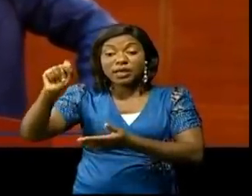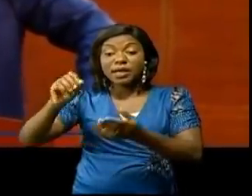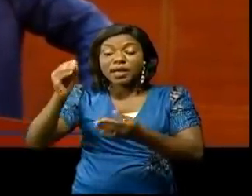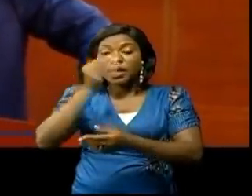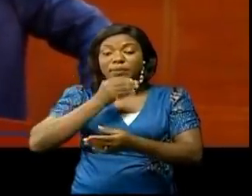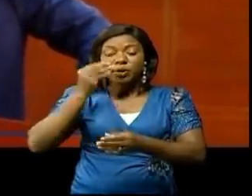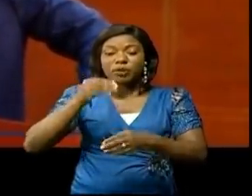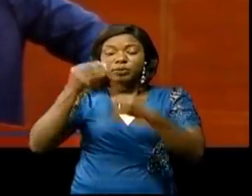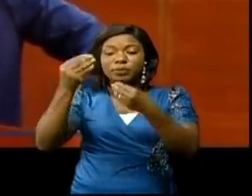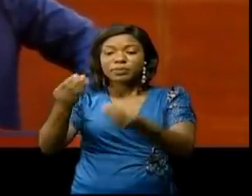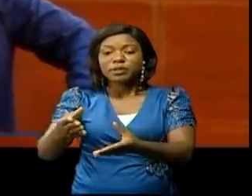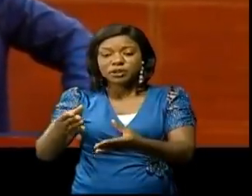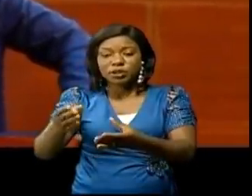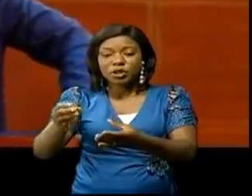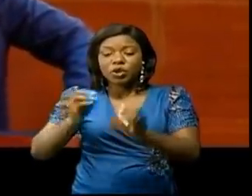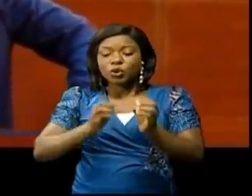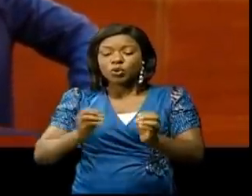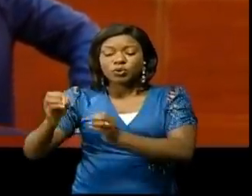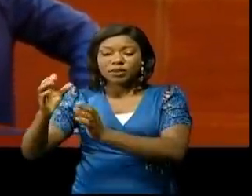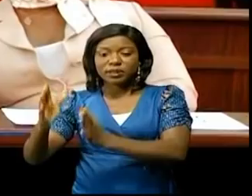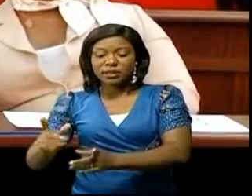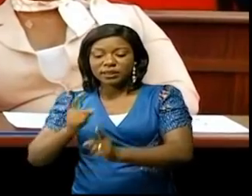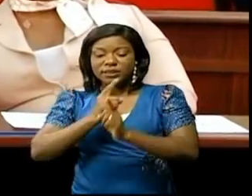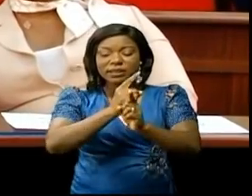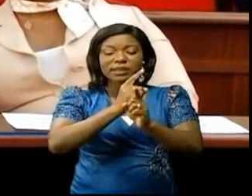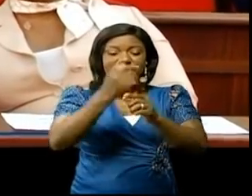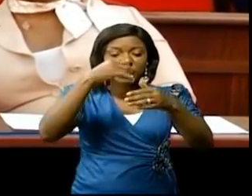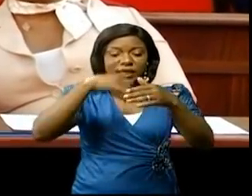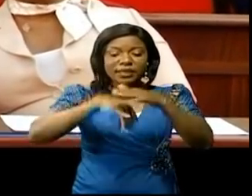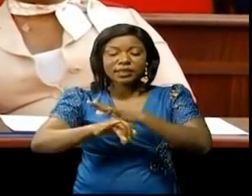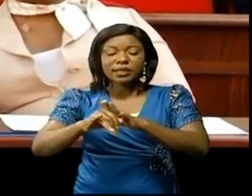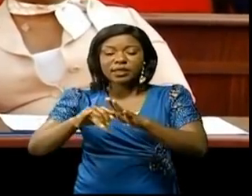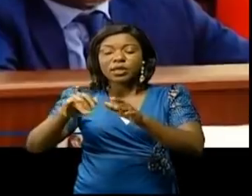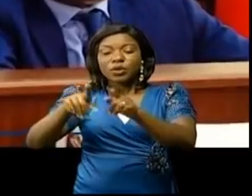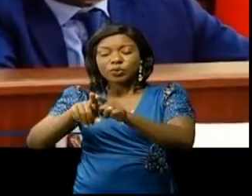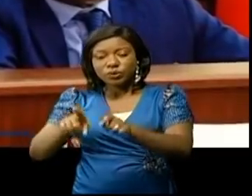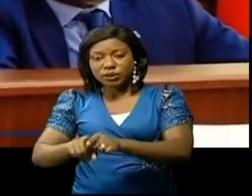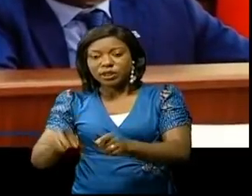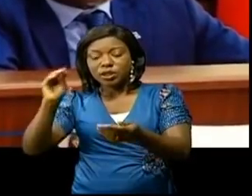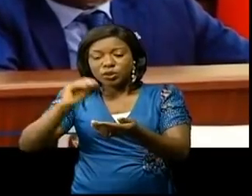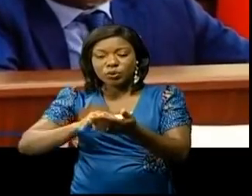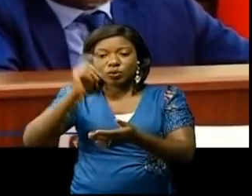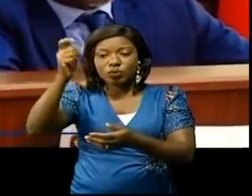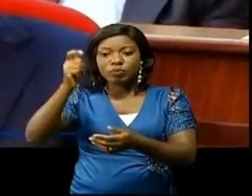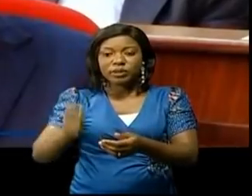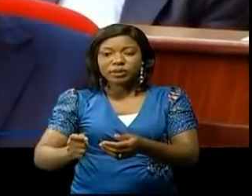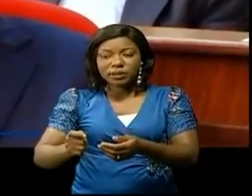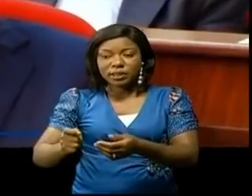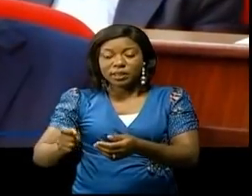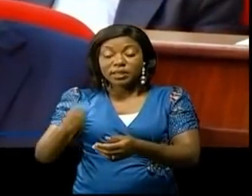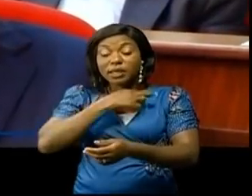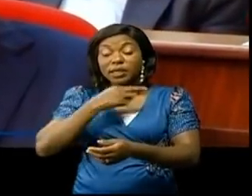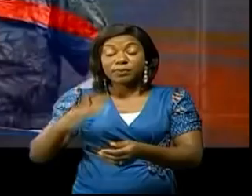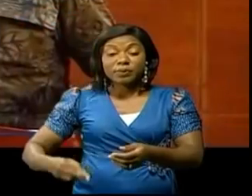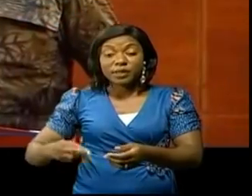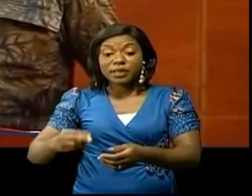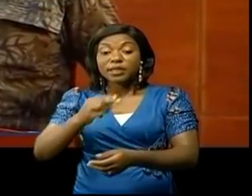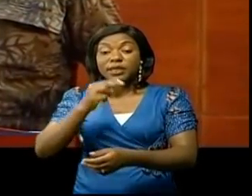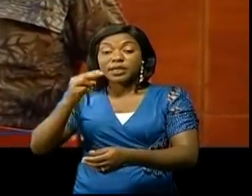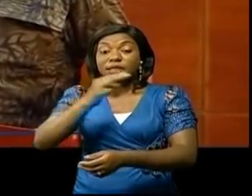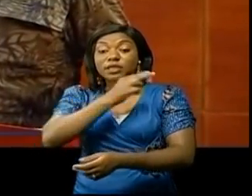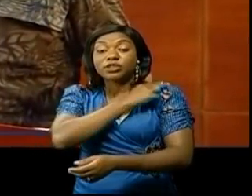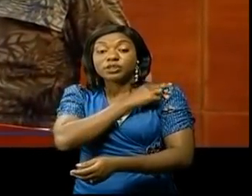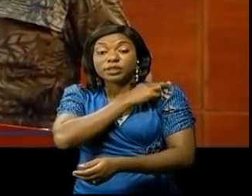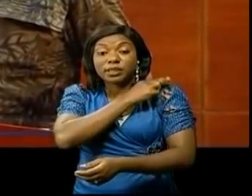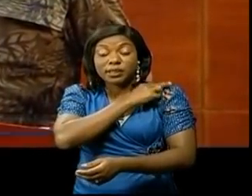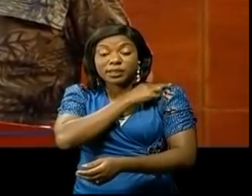a été accordée au coordonnateur de la sécurité interne Didier Baytopala, ainsi qu'au commandant de la garde républicaine, le général-major Christian